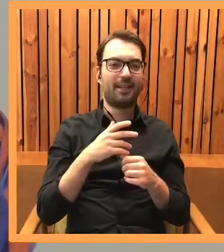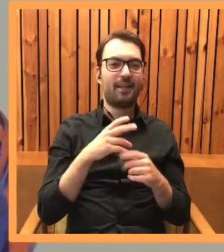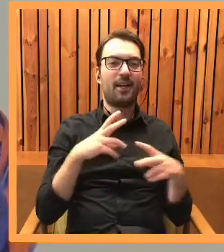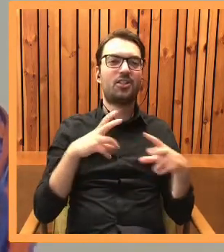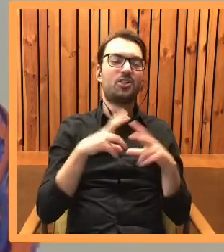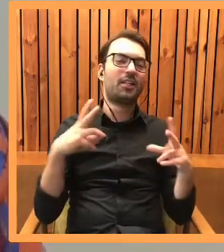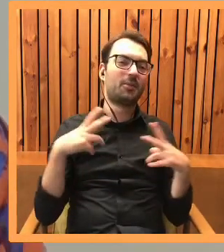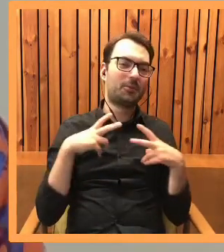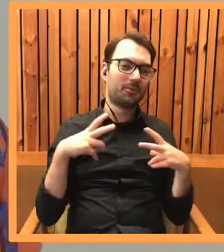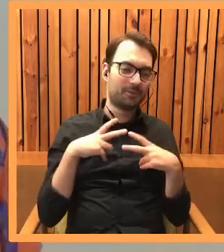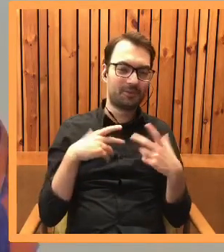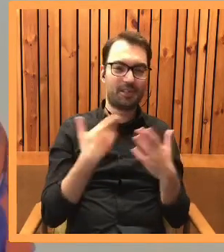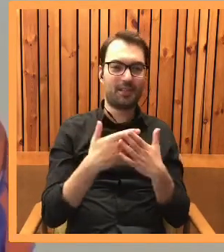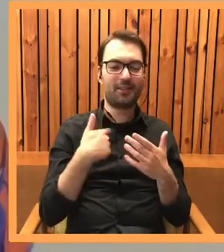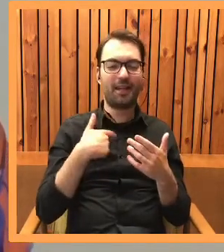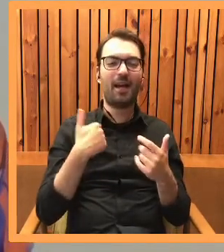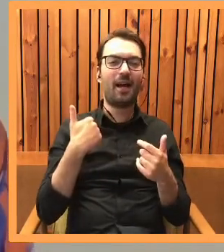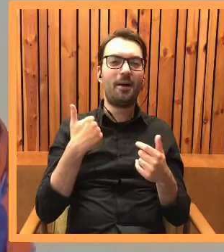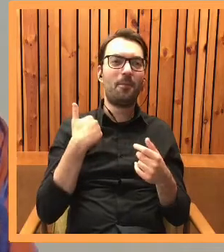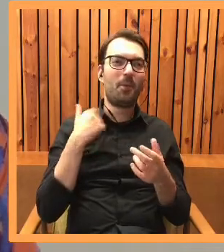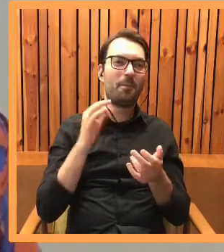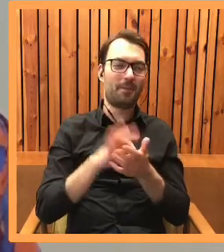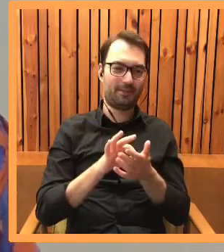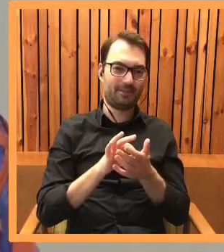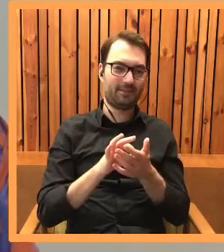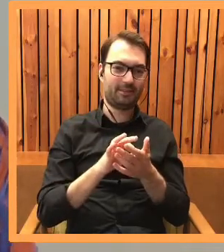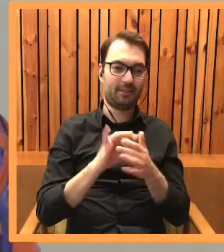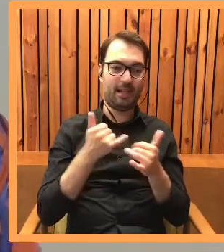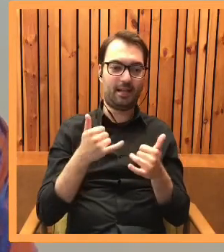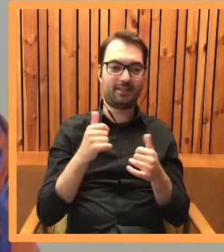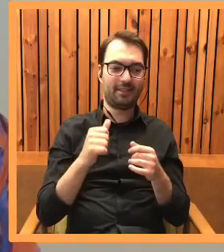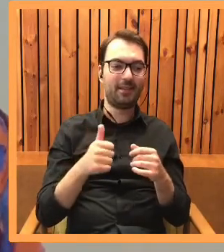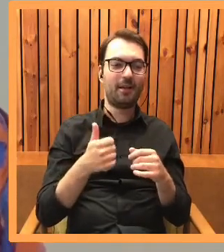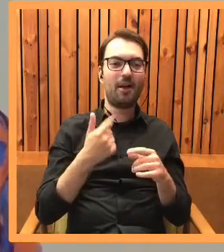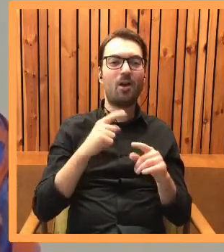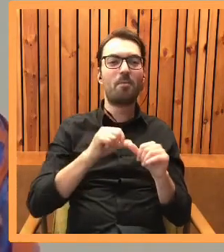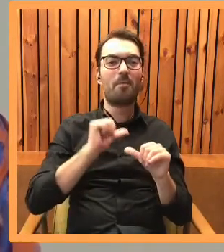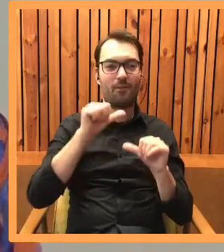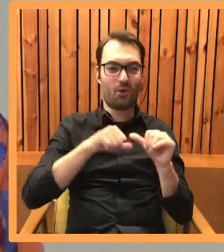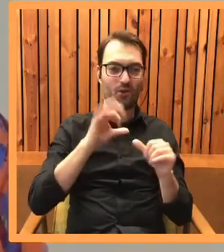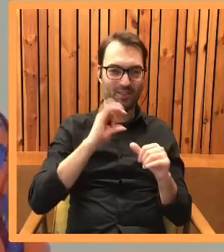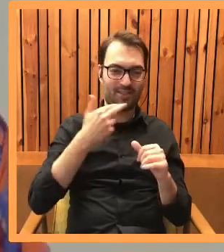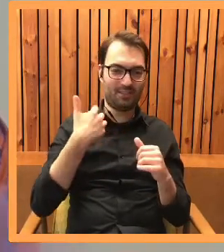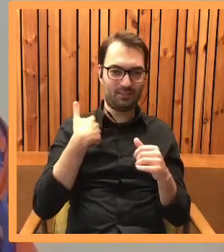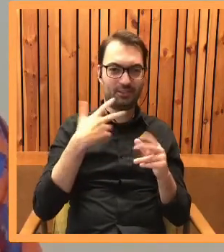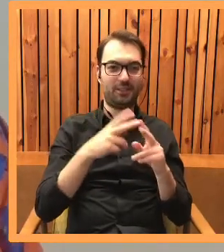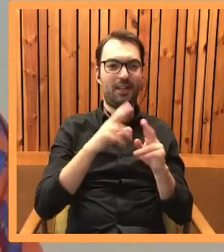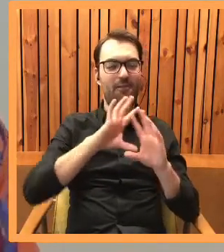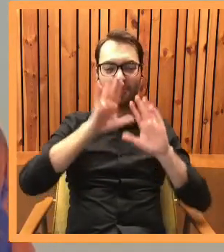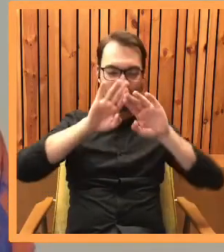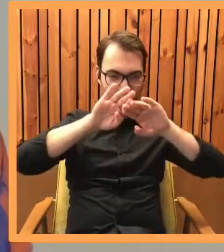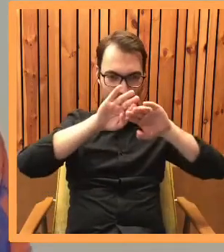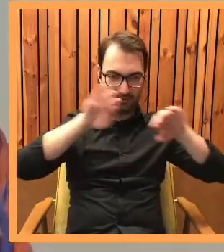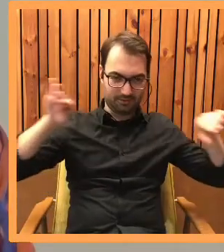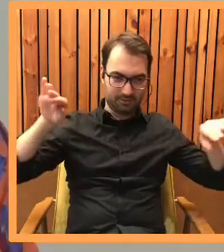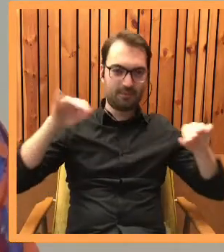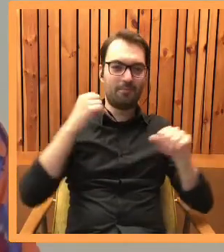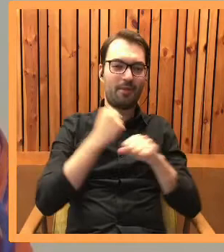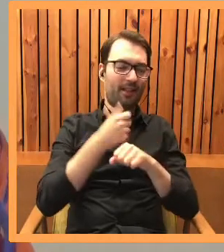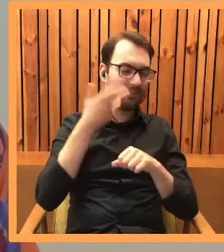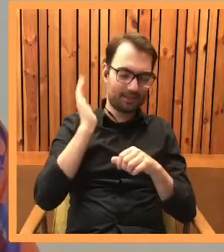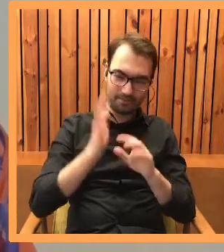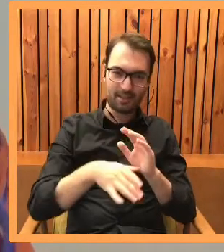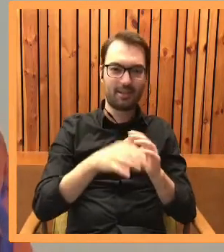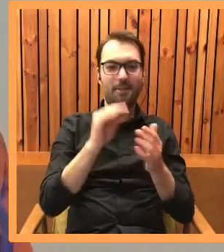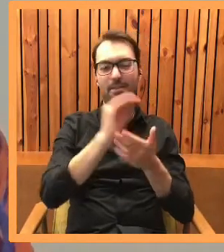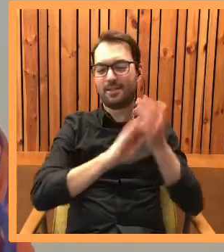I naprawdę byłam święcie przekonana, że podczas tego pierwszego roku życia synka odstawię wszystko na półkę. Pracę zawodową,